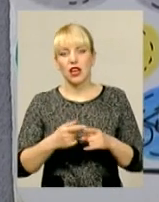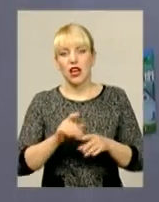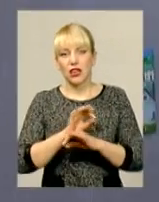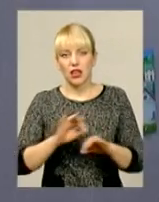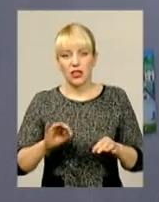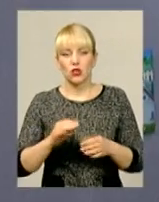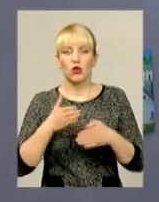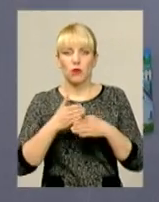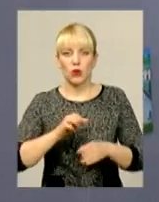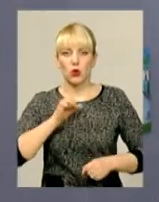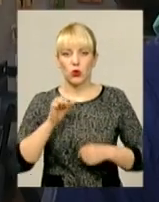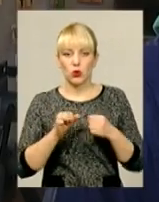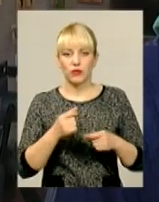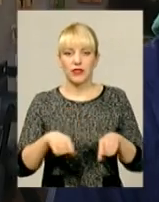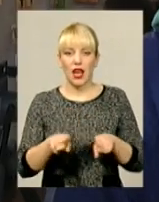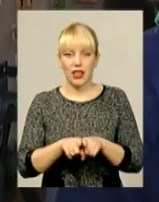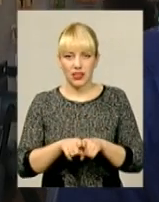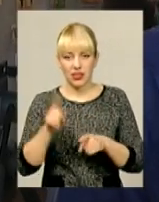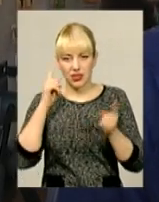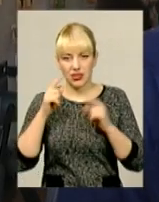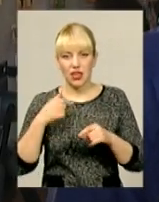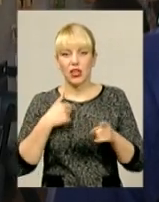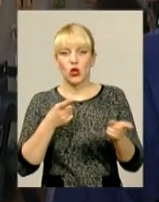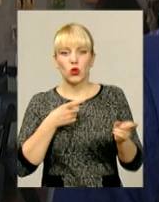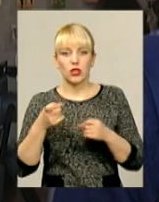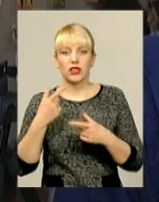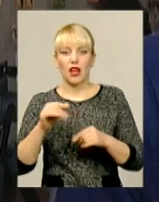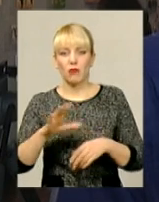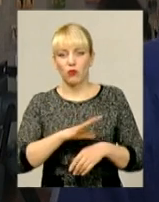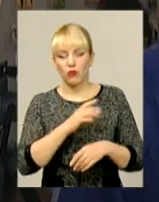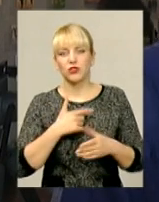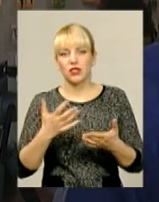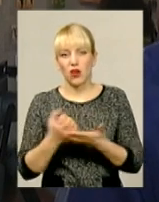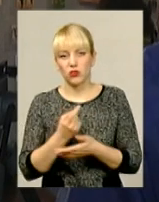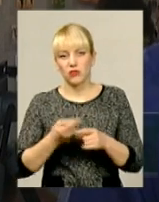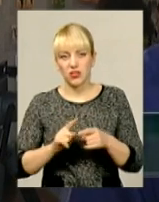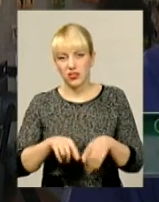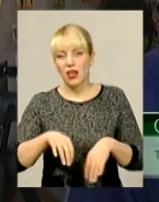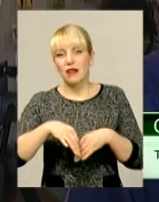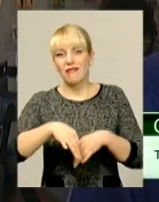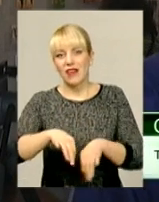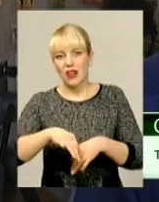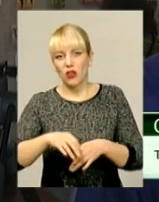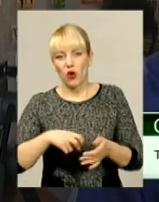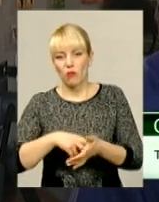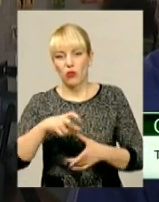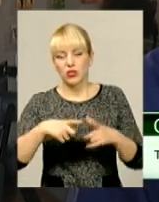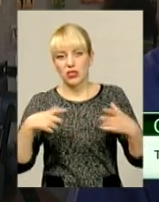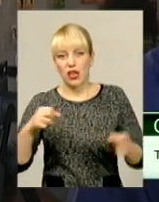таких от ідеях. Долучився також, відсилав її, де був, знаходив ці велопоштівки, відсилав її з Амсердама,